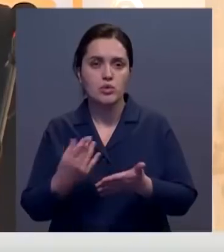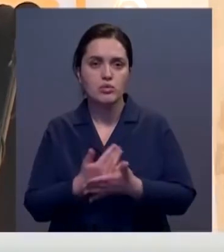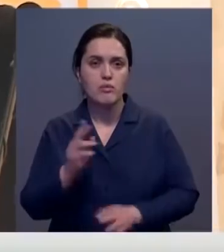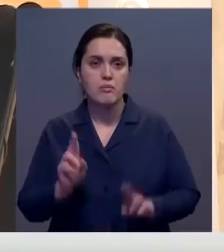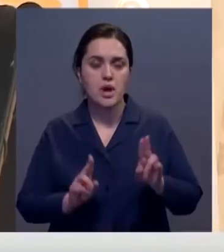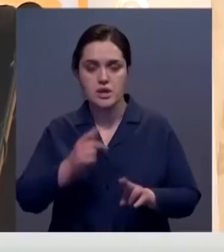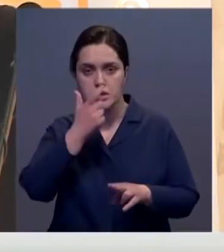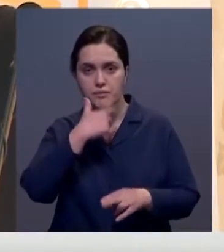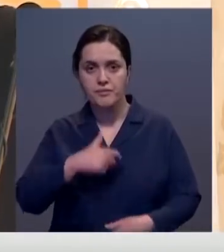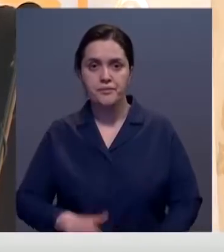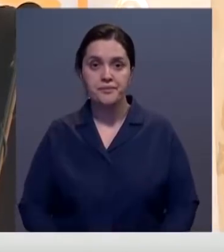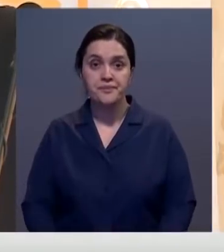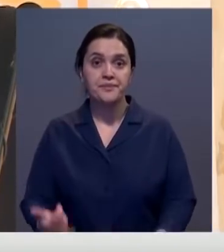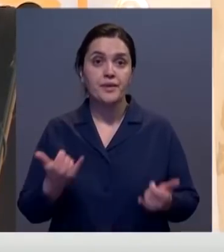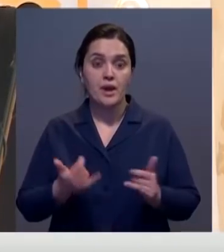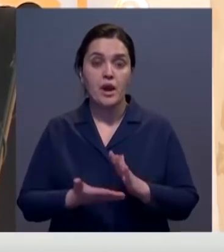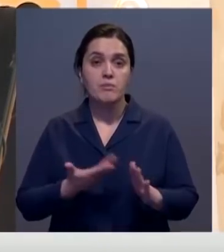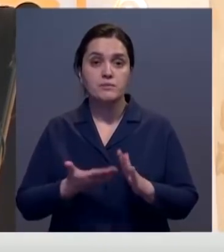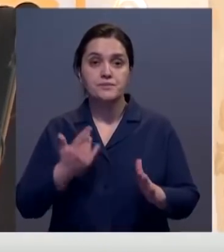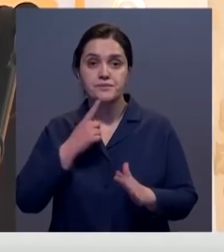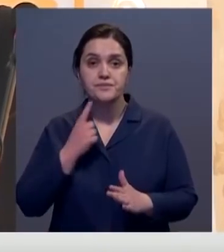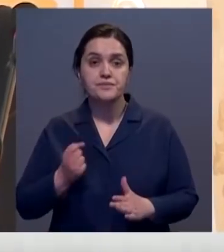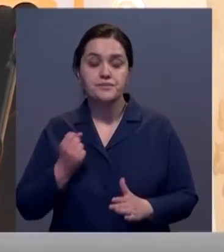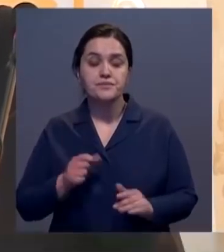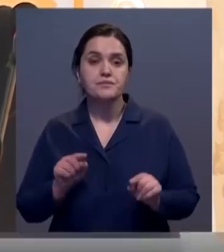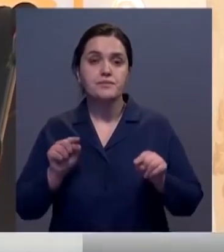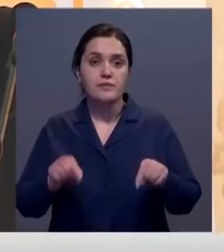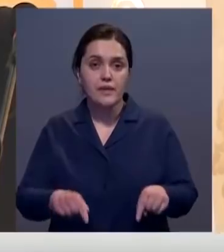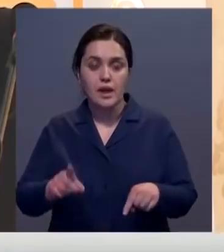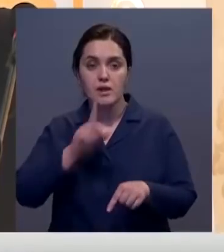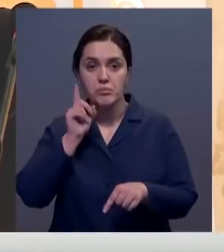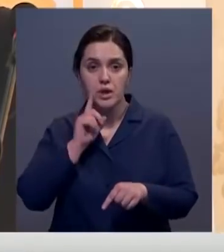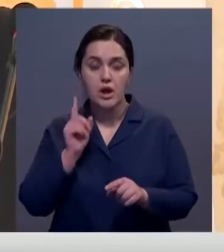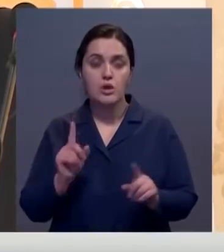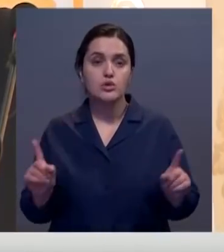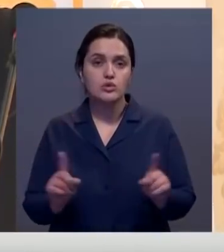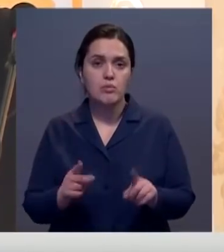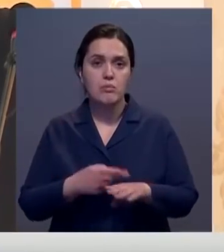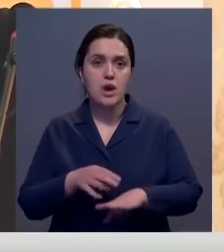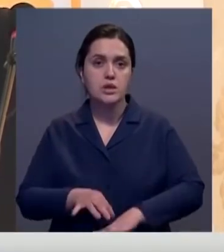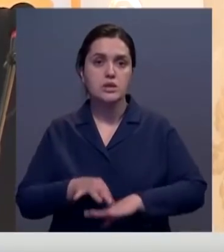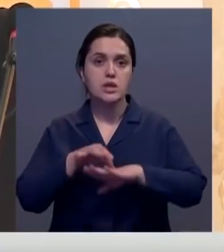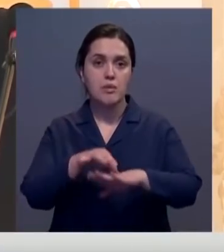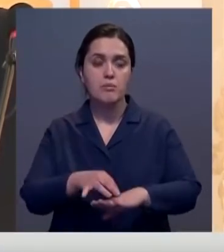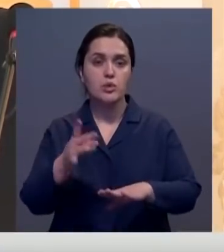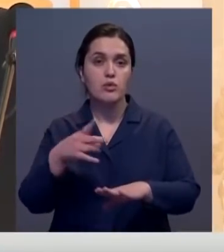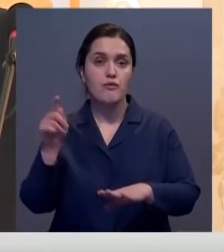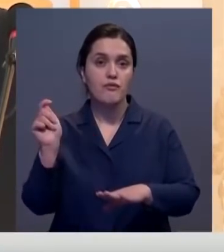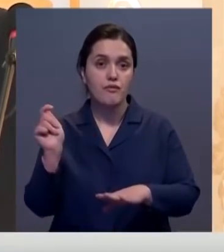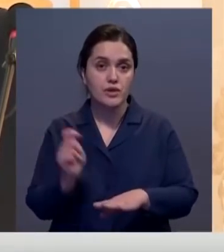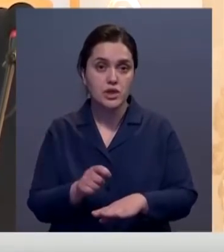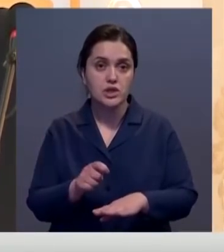Сейчас идет призывная комиссия, поэтому призывники, чтобы сопровождающими, могли въезжать на